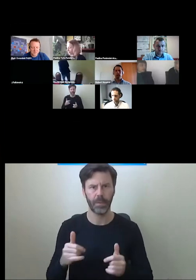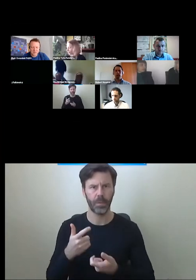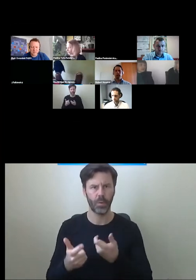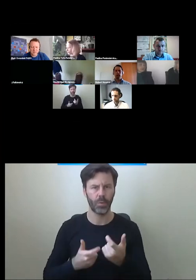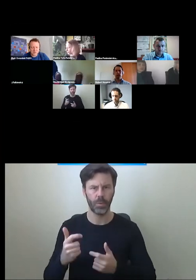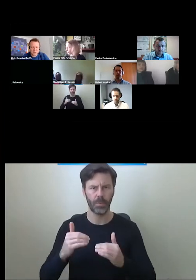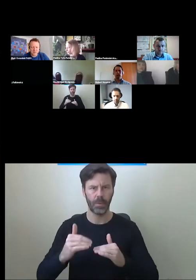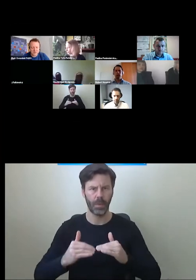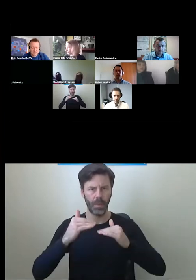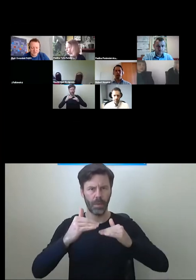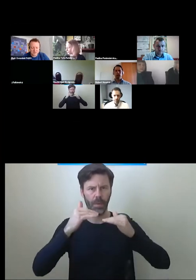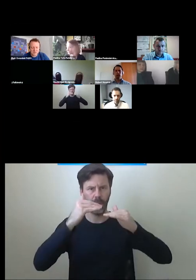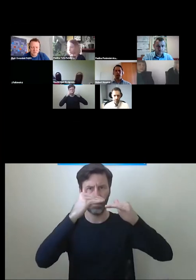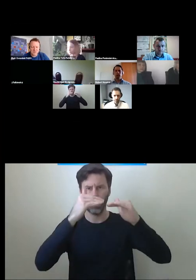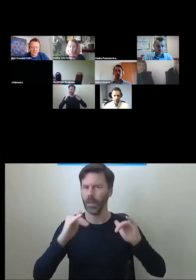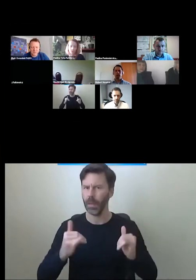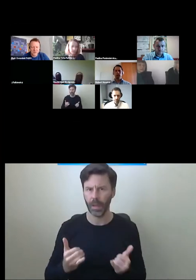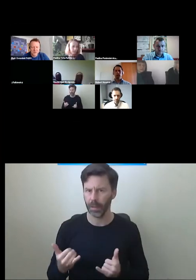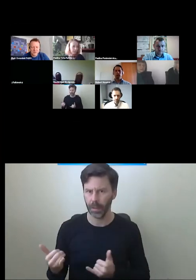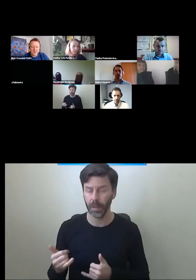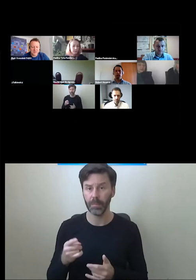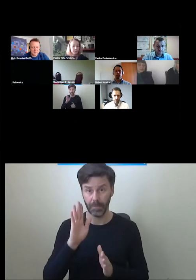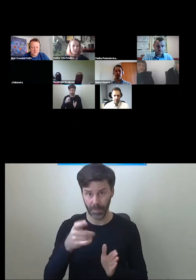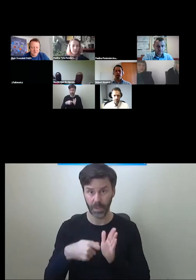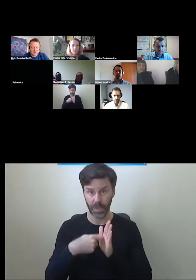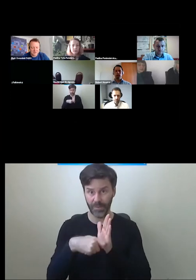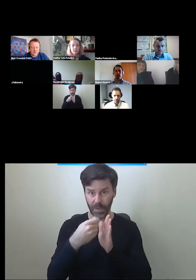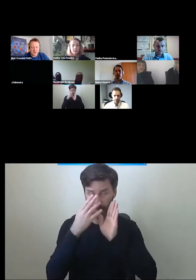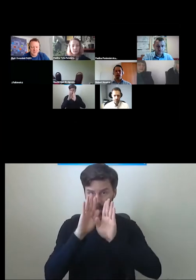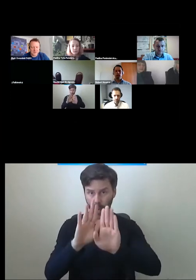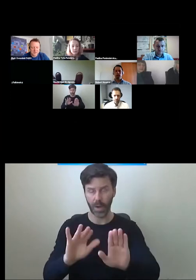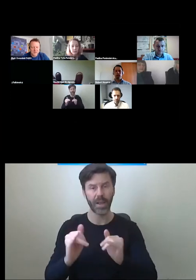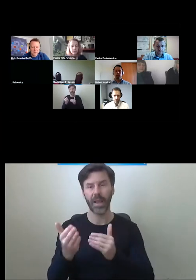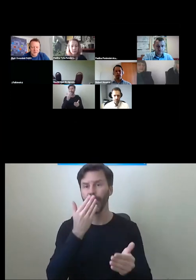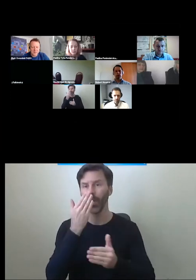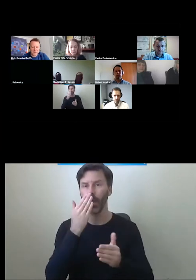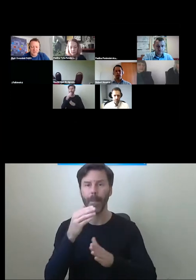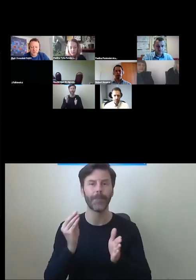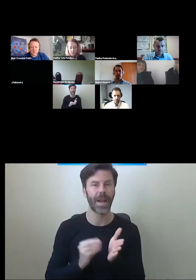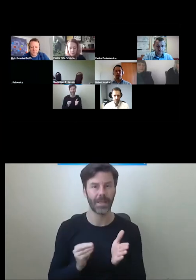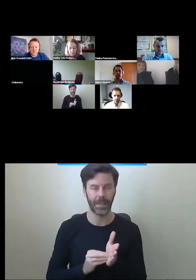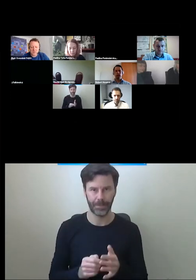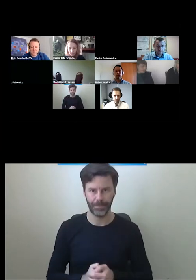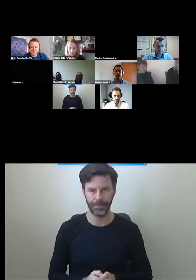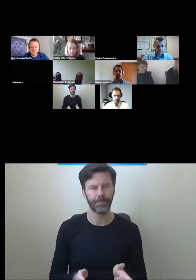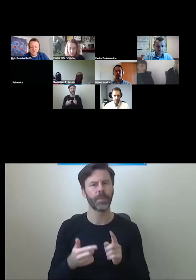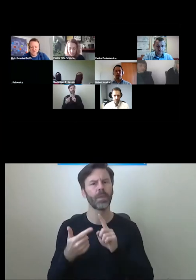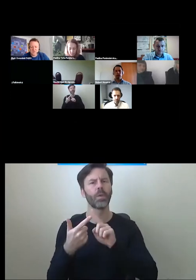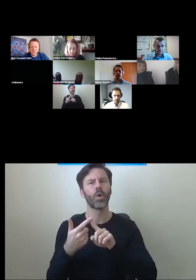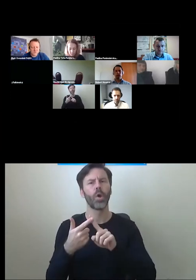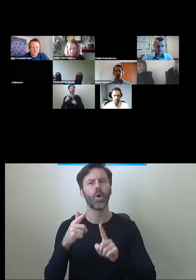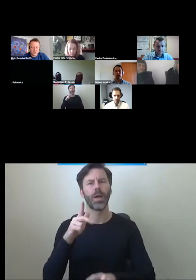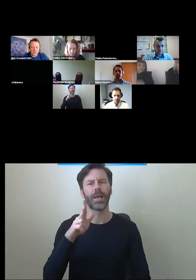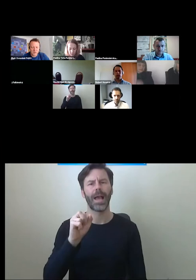Będzie też może okazja do tego, żeby króciutki film, jak to wygląda w praktyce, pokazać. Pan Karol Kłosowski z